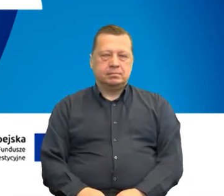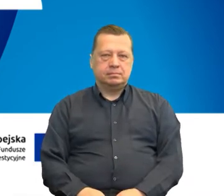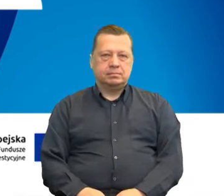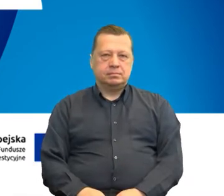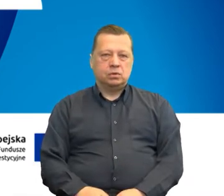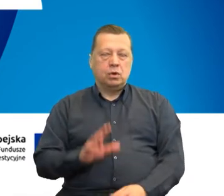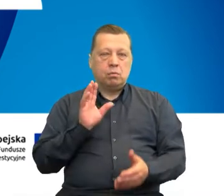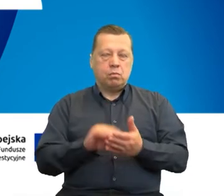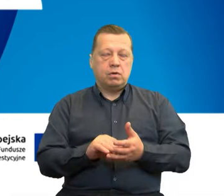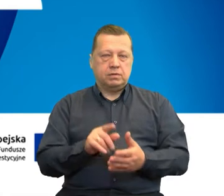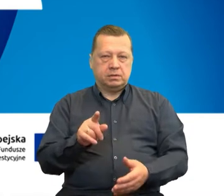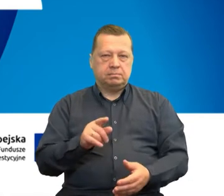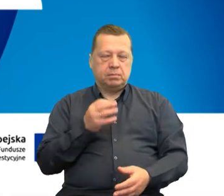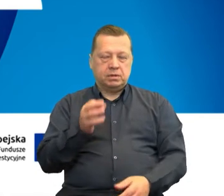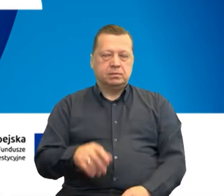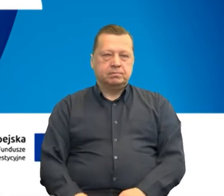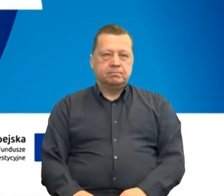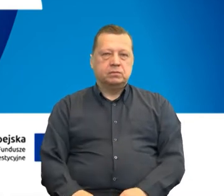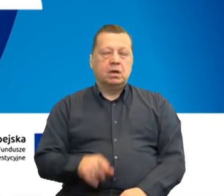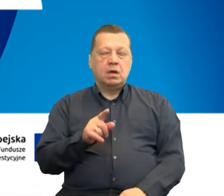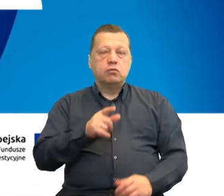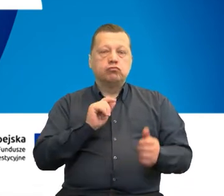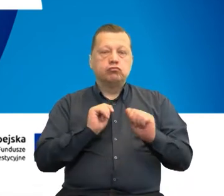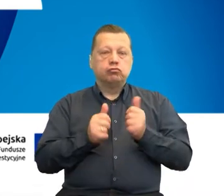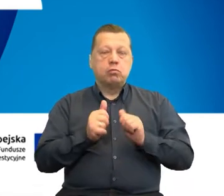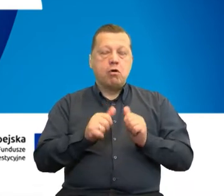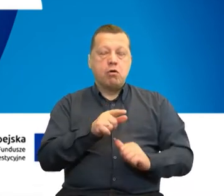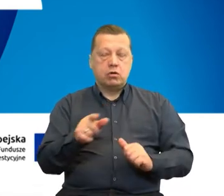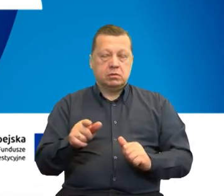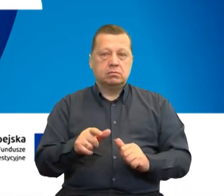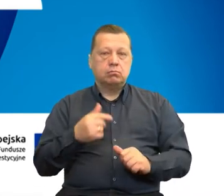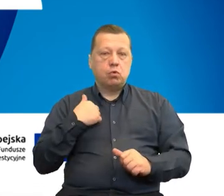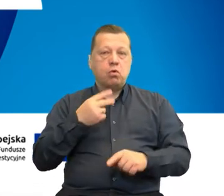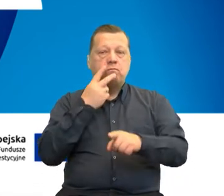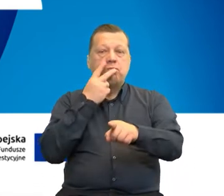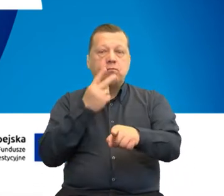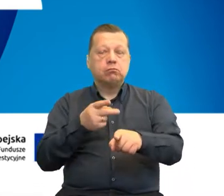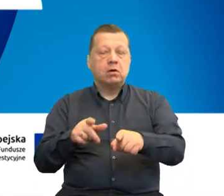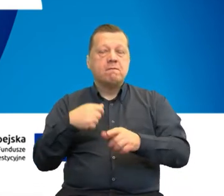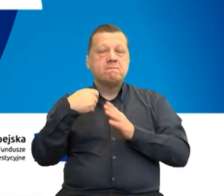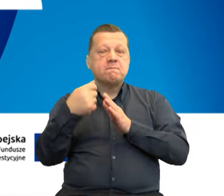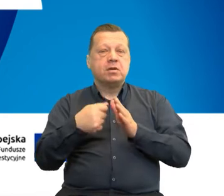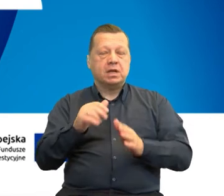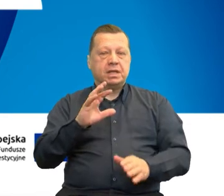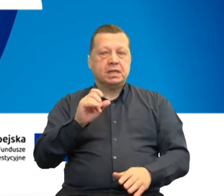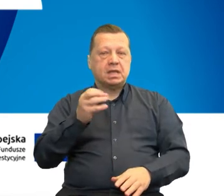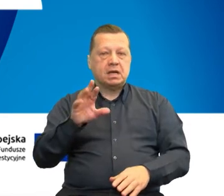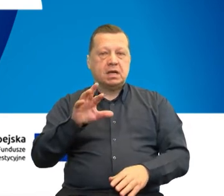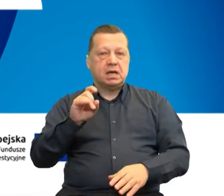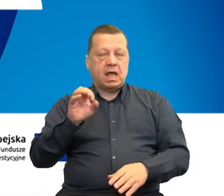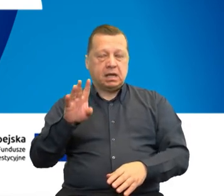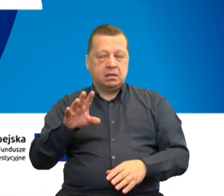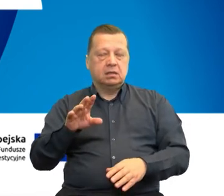Powtarzam pytanie, jaki rodzaj sportów można było zobaczyć w filmie Interreg 30